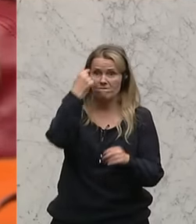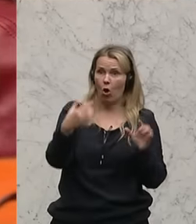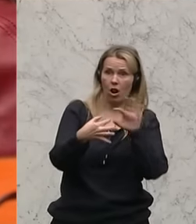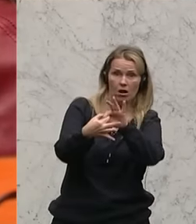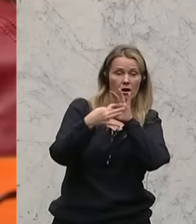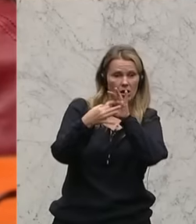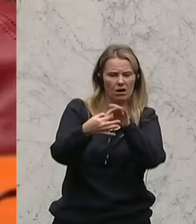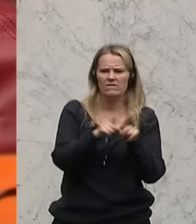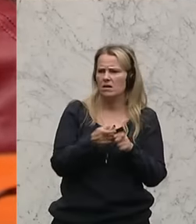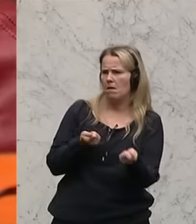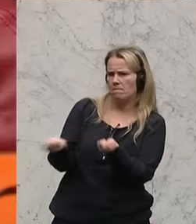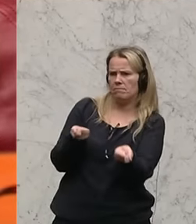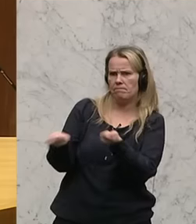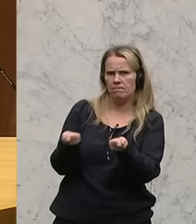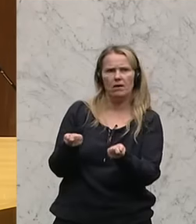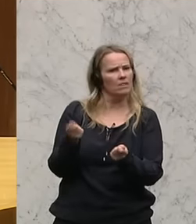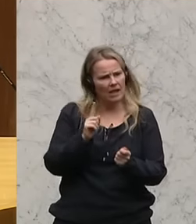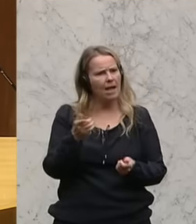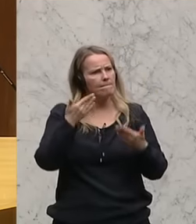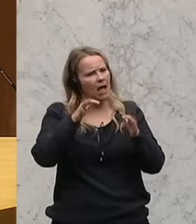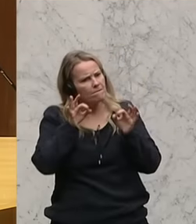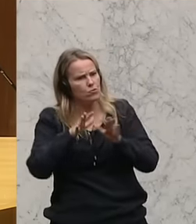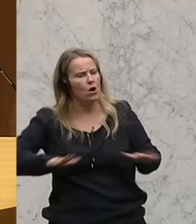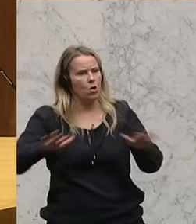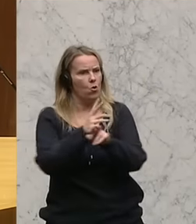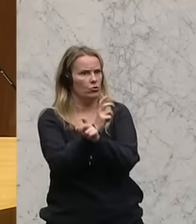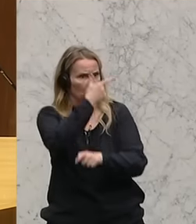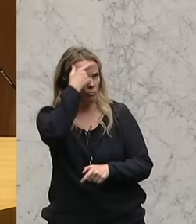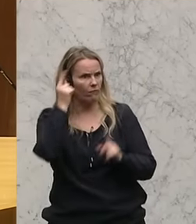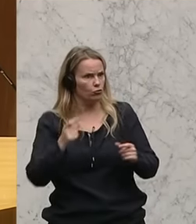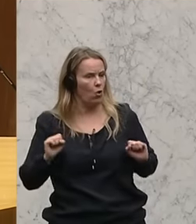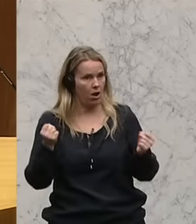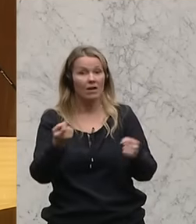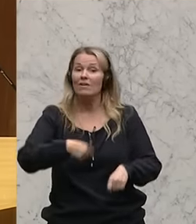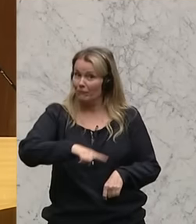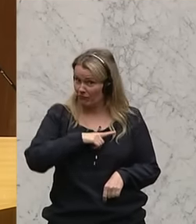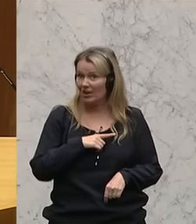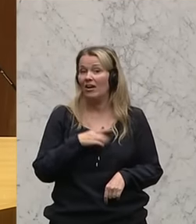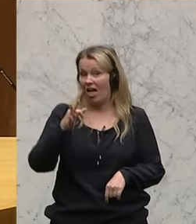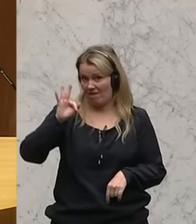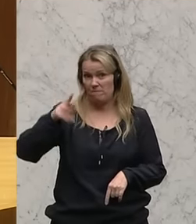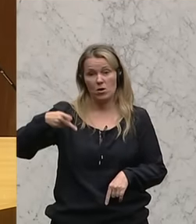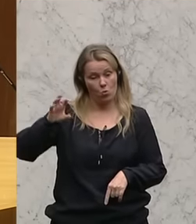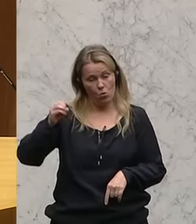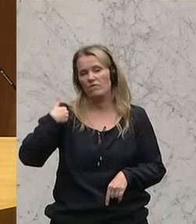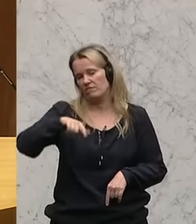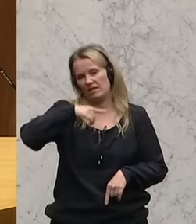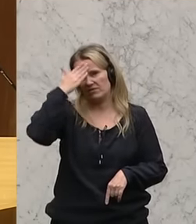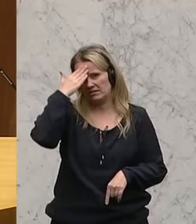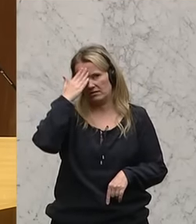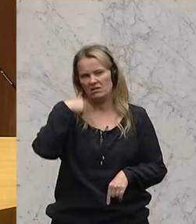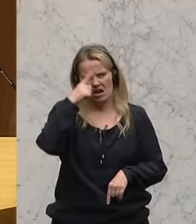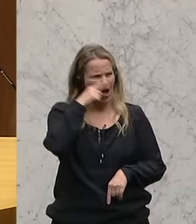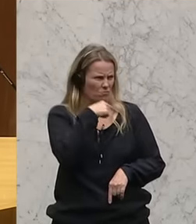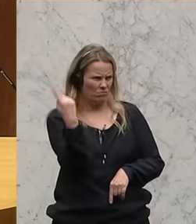und endlich auch für die Republik Österreich etwas weiterzubringen. Und wir Freiheitliche wissen es, ich glaube der Großteil der